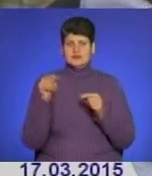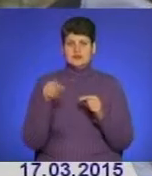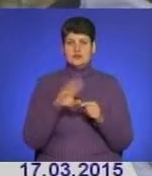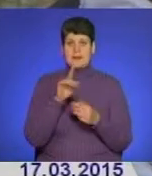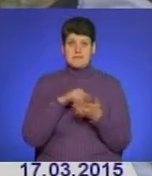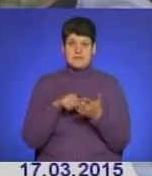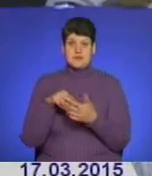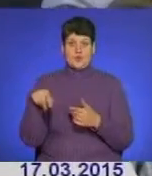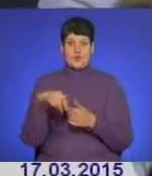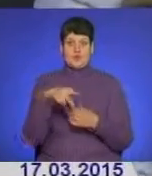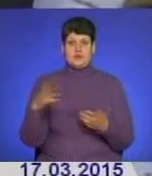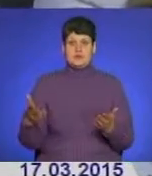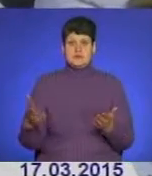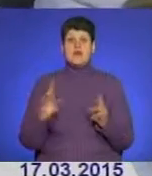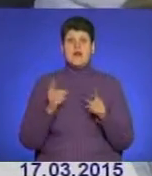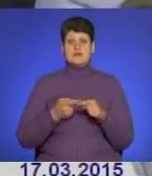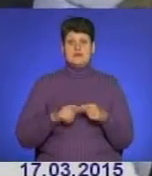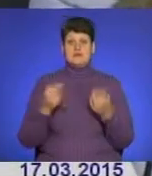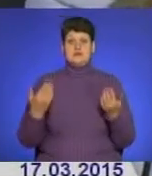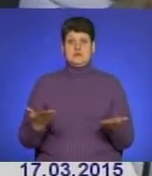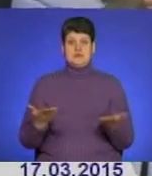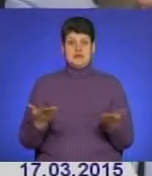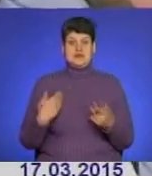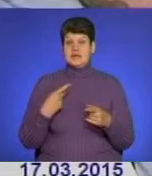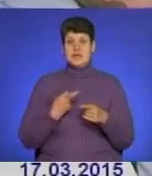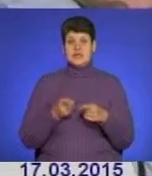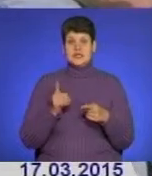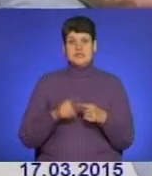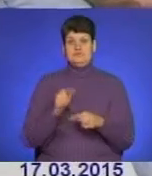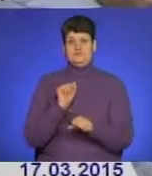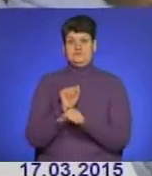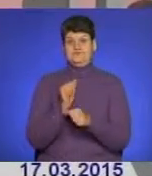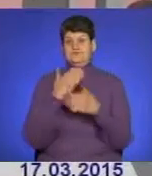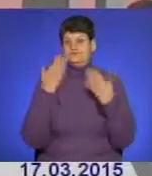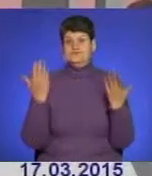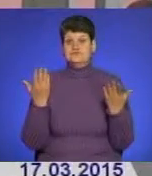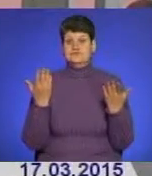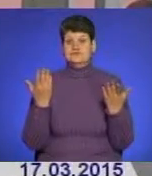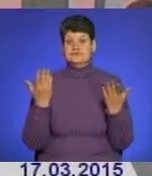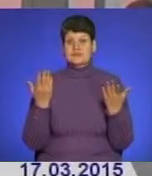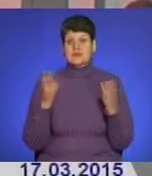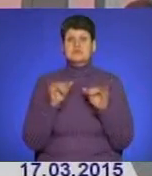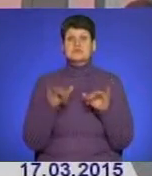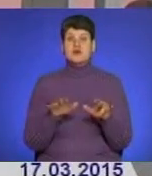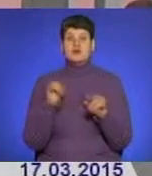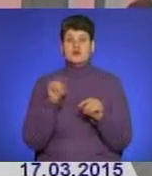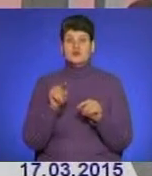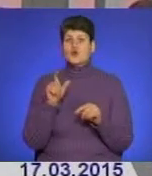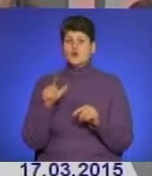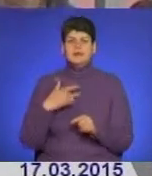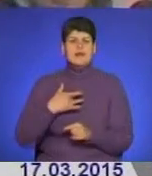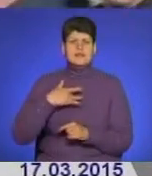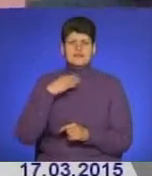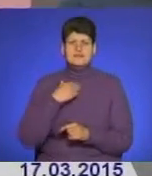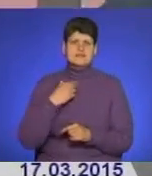місто й ходить до нас. Як то так, то вже ніяких меж немає. Немає меж в цьому всьому. Діло в тому, що це люди нагли, які тільки можуть